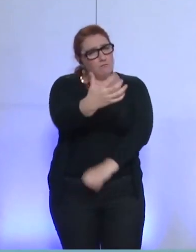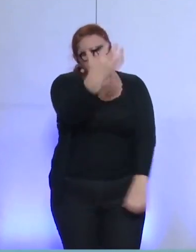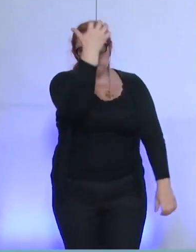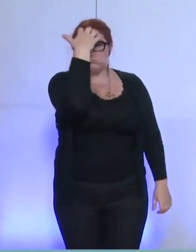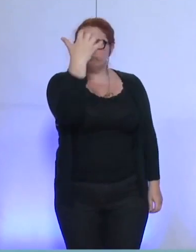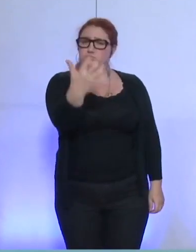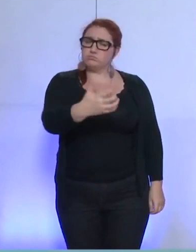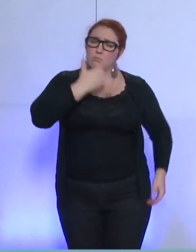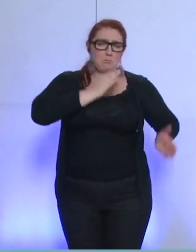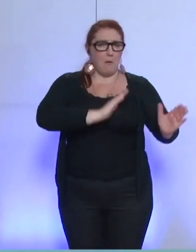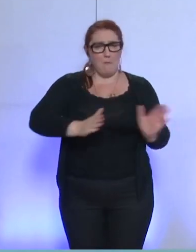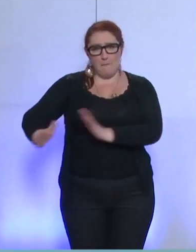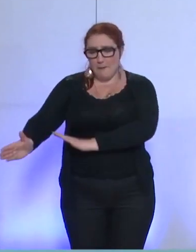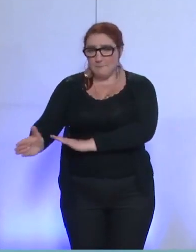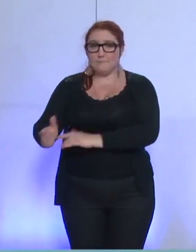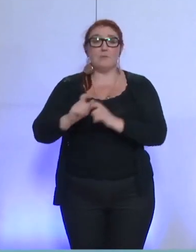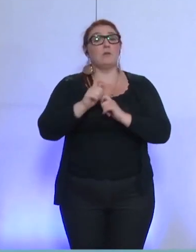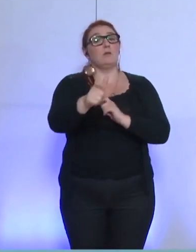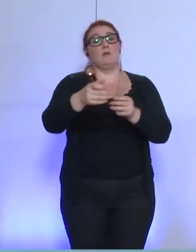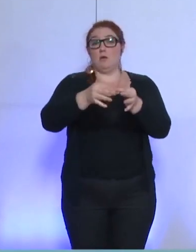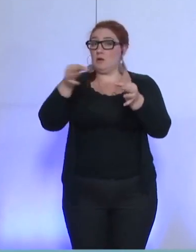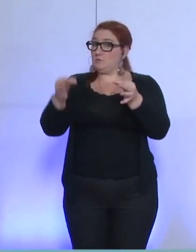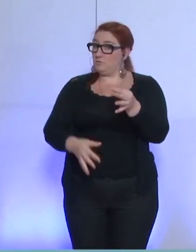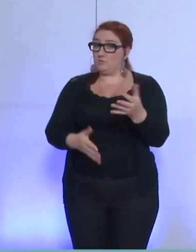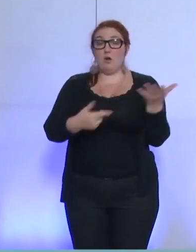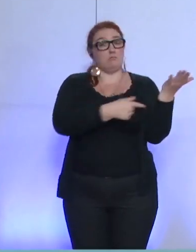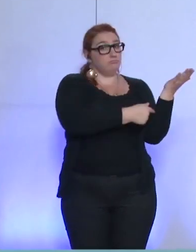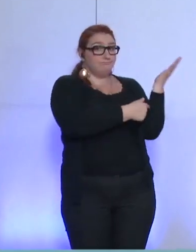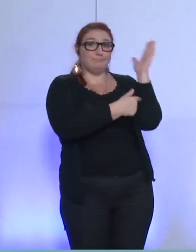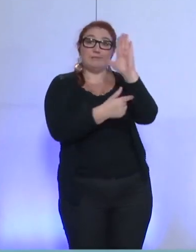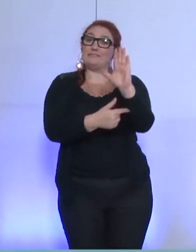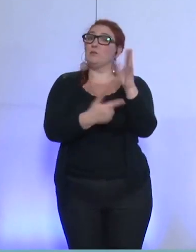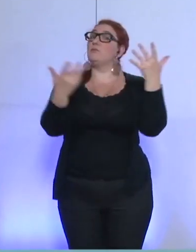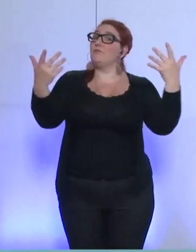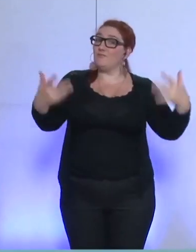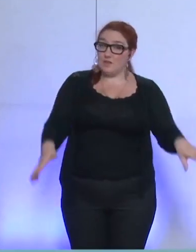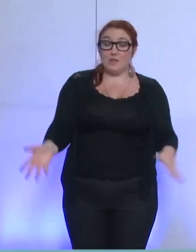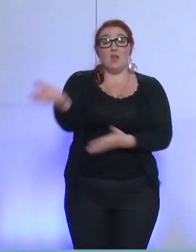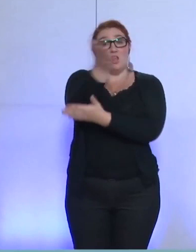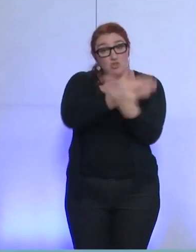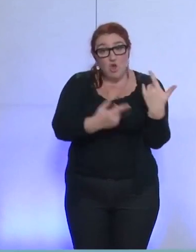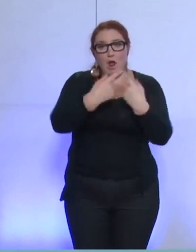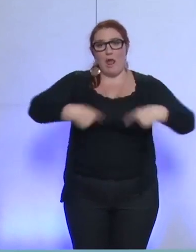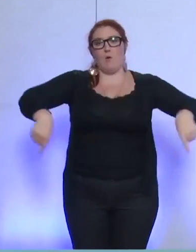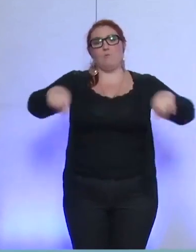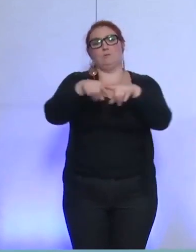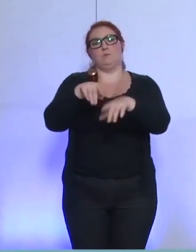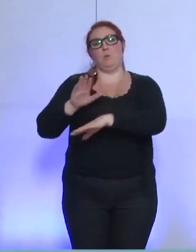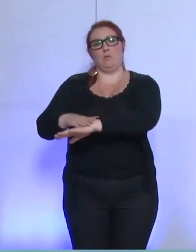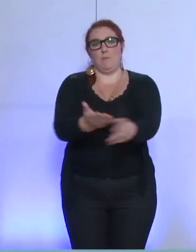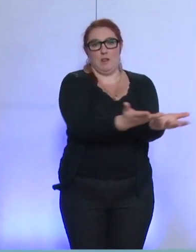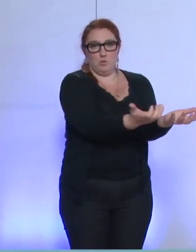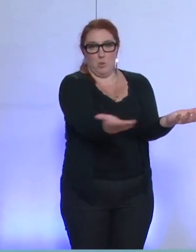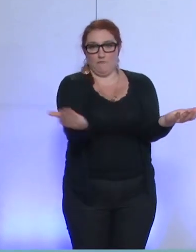abouti à une présentation des résultats en commission d'appel d'offres qui s'est tenue, donc, le 8